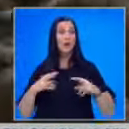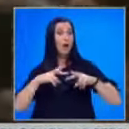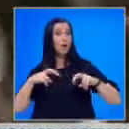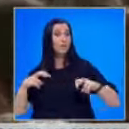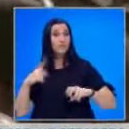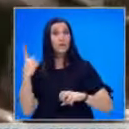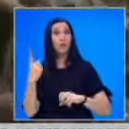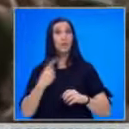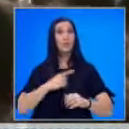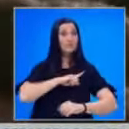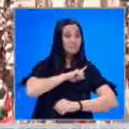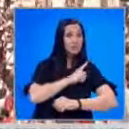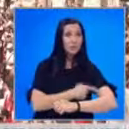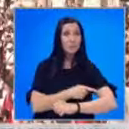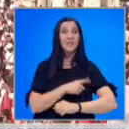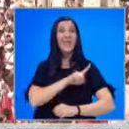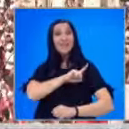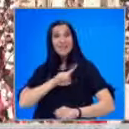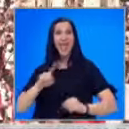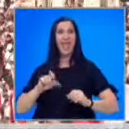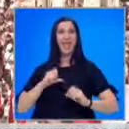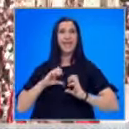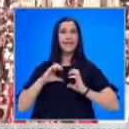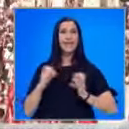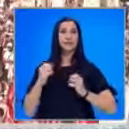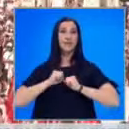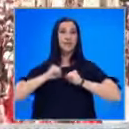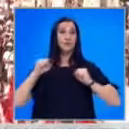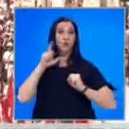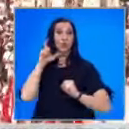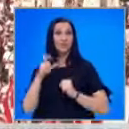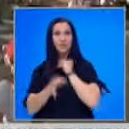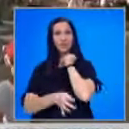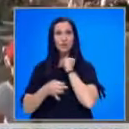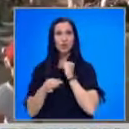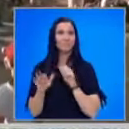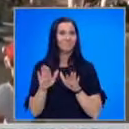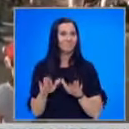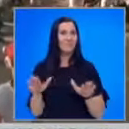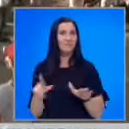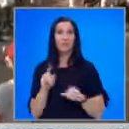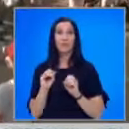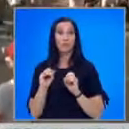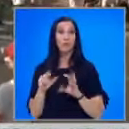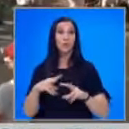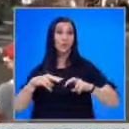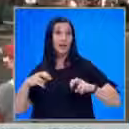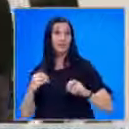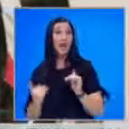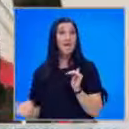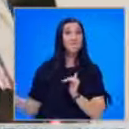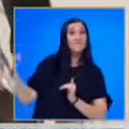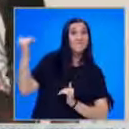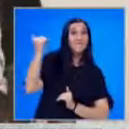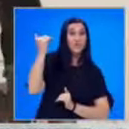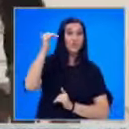Разследването на една от най-мощните неядрени експлози в човешката история буксува. Не се допускат разпити на хора от висши ешелон. Никой